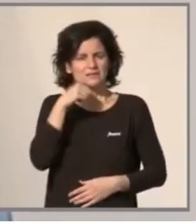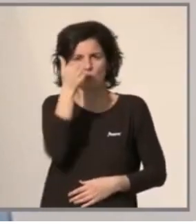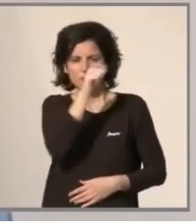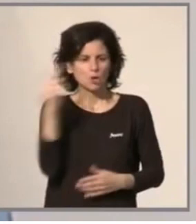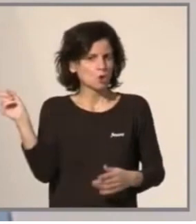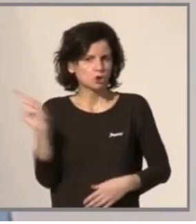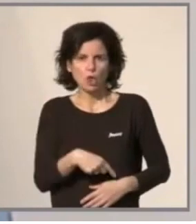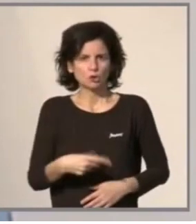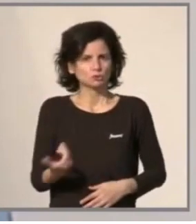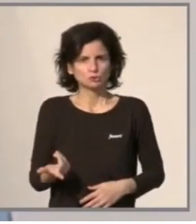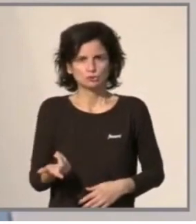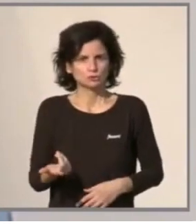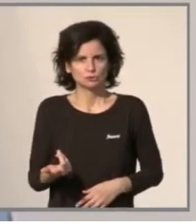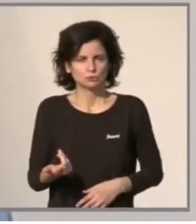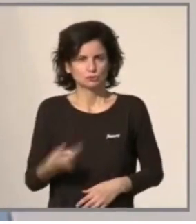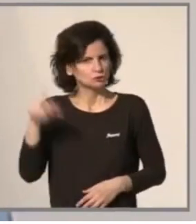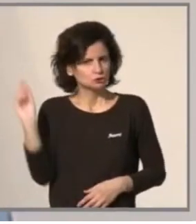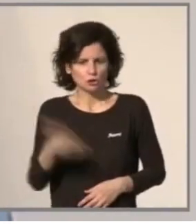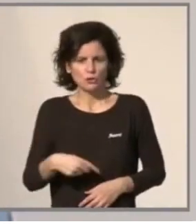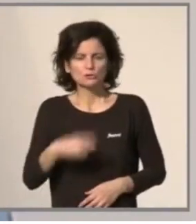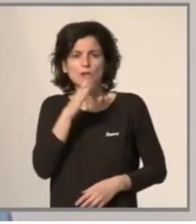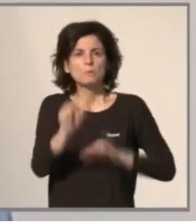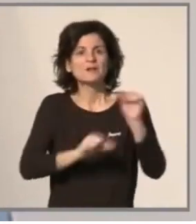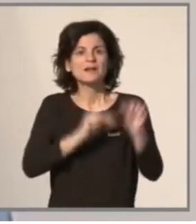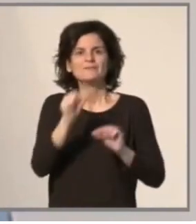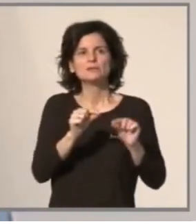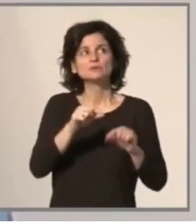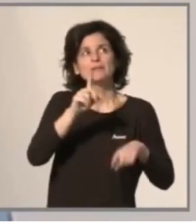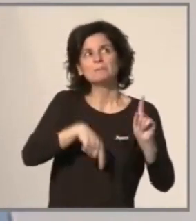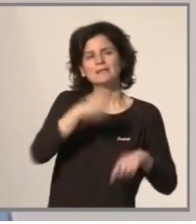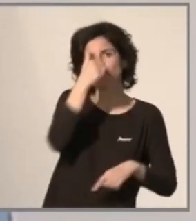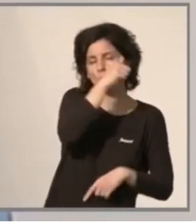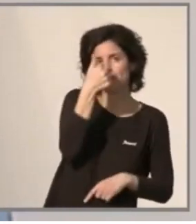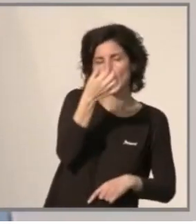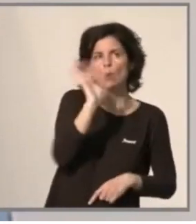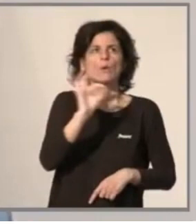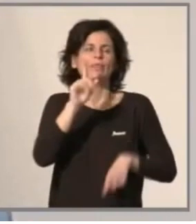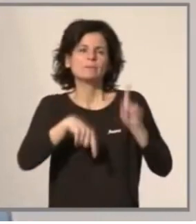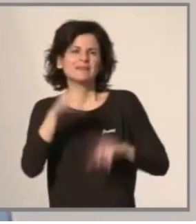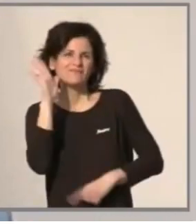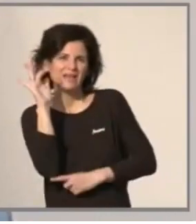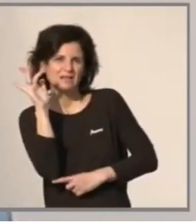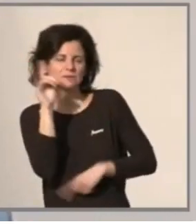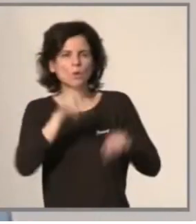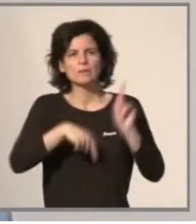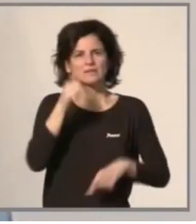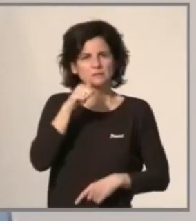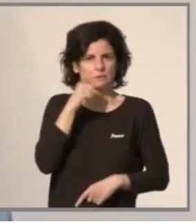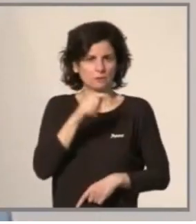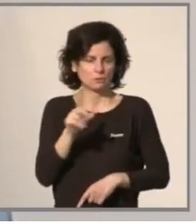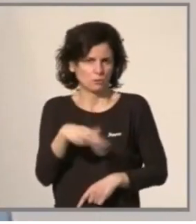en la normativa actual, perquè el virus no distingueix de si és diumenge o no i se treballa tots els dies.